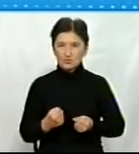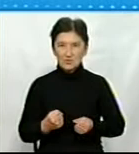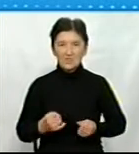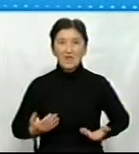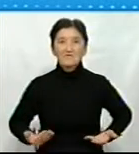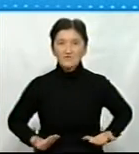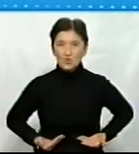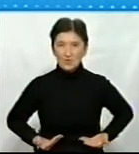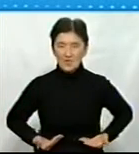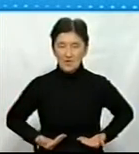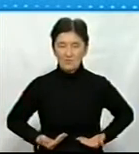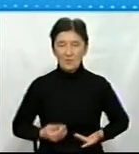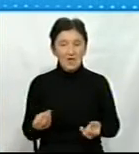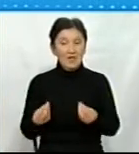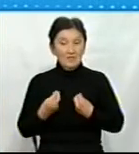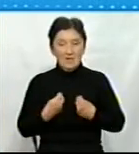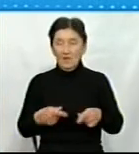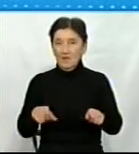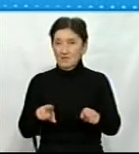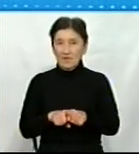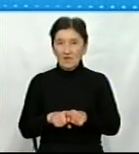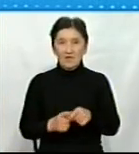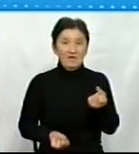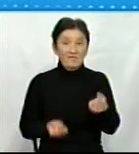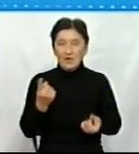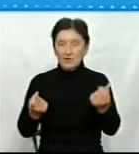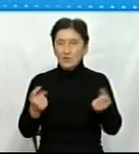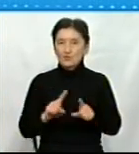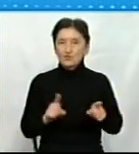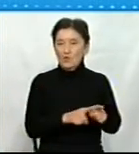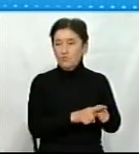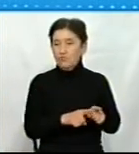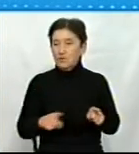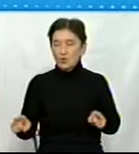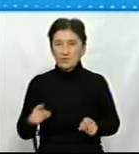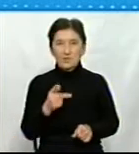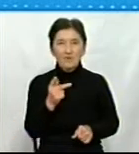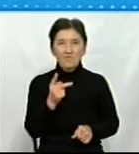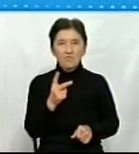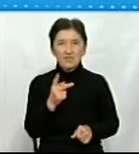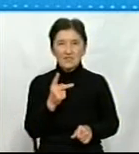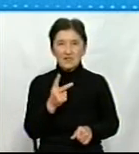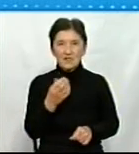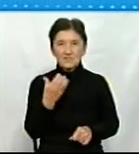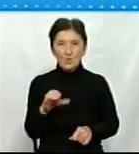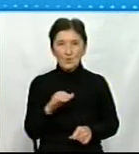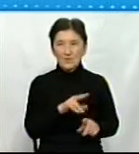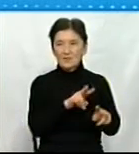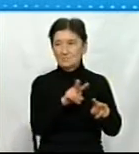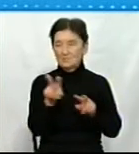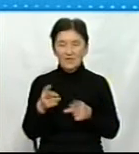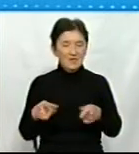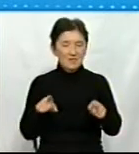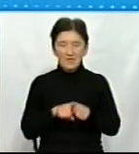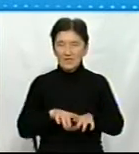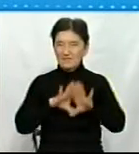він нам дав такі виклики для аграріїв, що протягом півтори сотні років найближчих спостережень таких викликів не